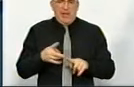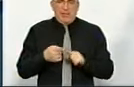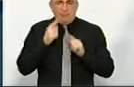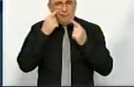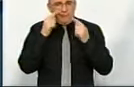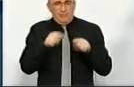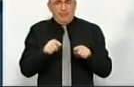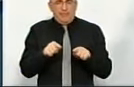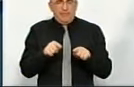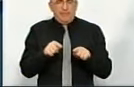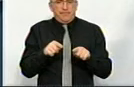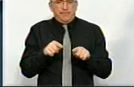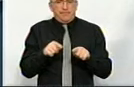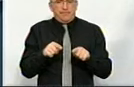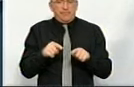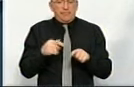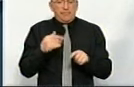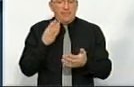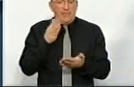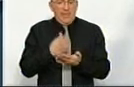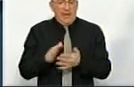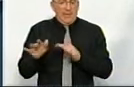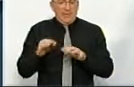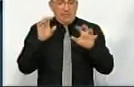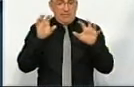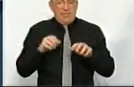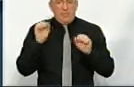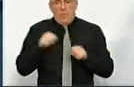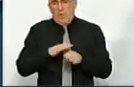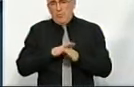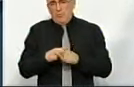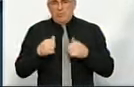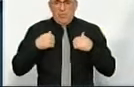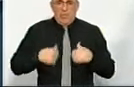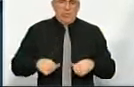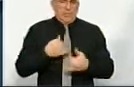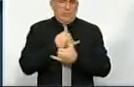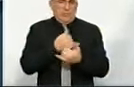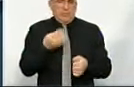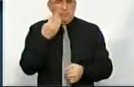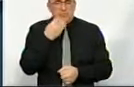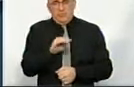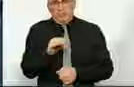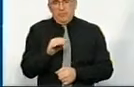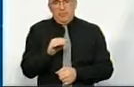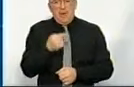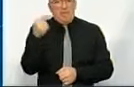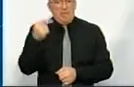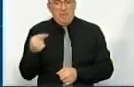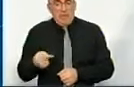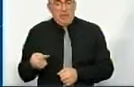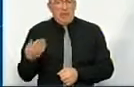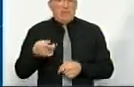акцент на змінах до законодавства. При нині діючому законодавстві можна абсолютно спокійно працювати і забезпечити якийсь послуг. Мінуси які?